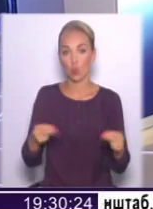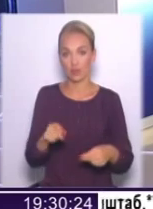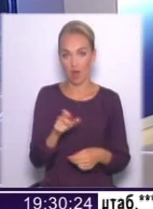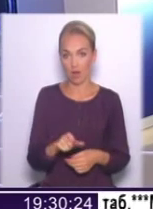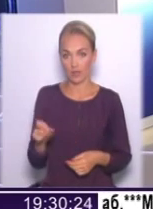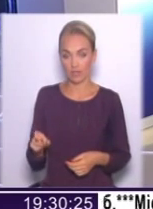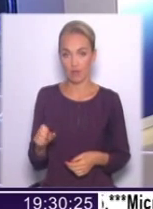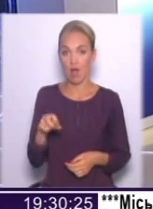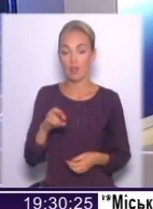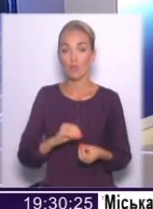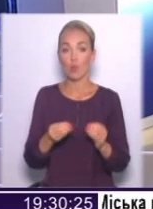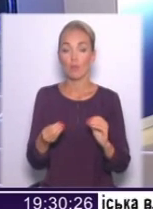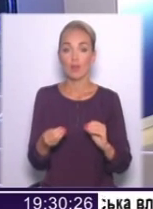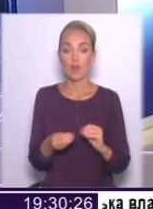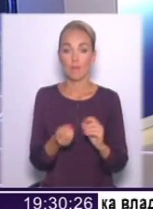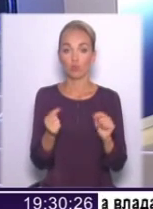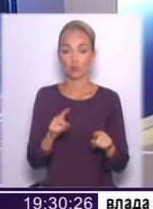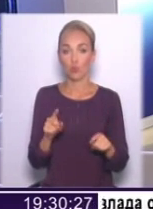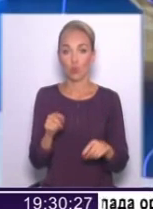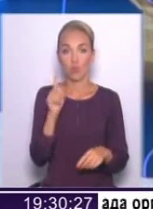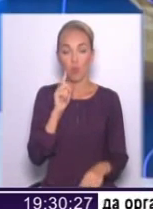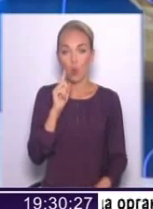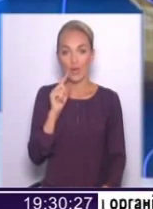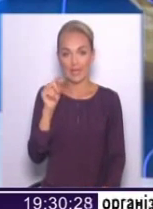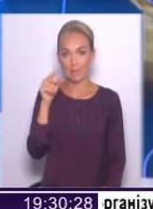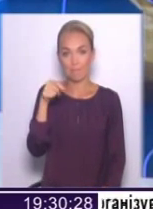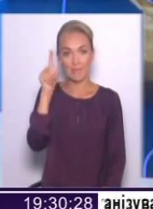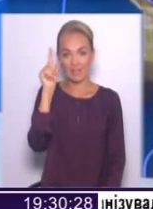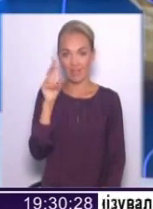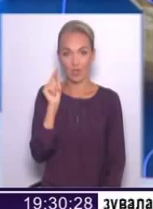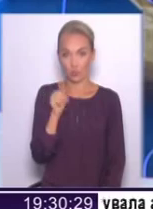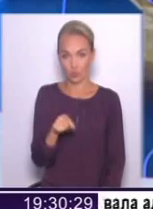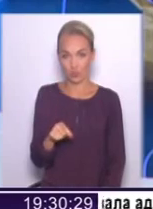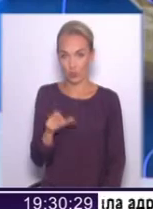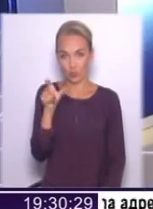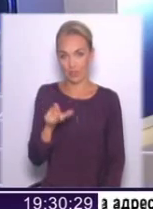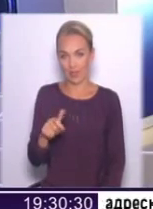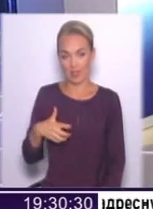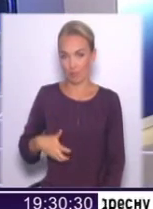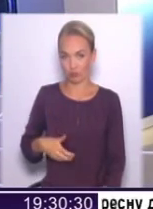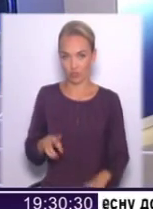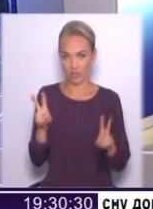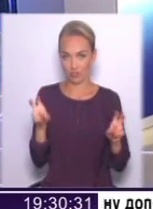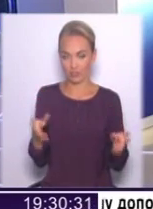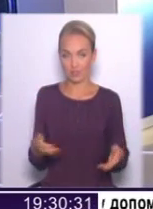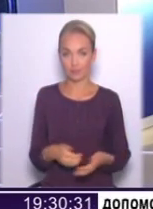що поки пів не клюне, не почешеться родина. Тобто, в даному випадку, це, знову таки,